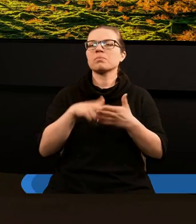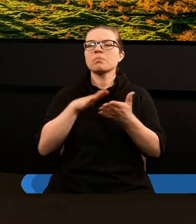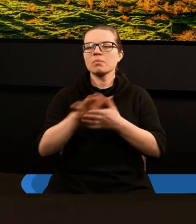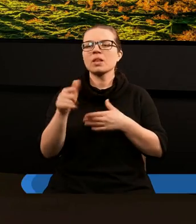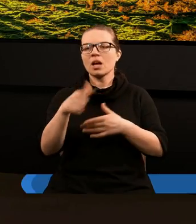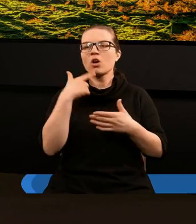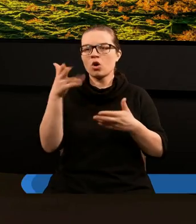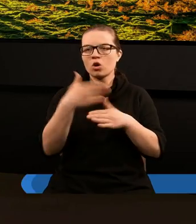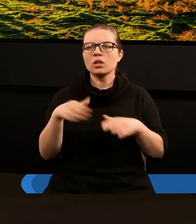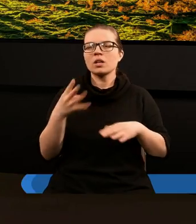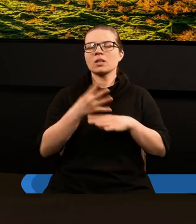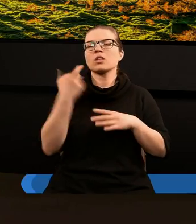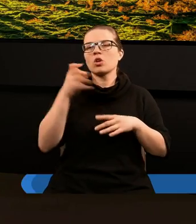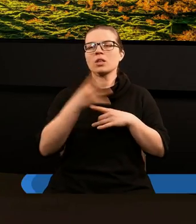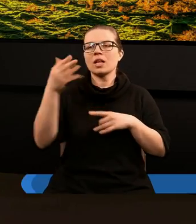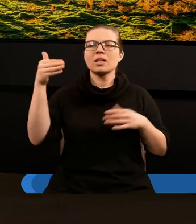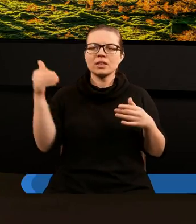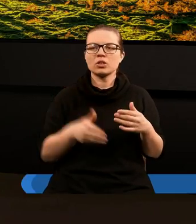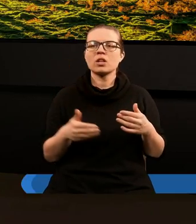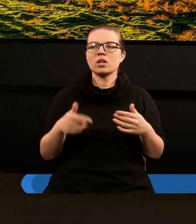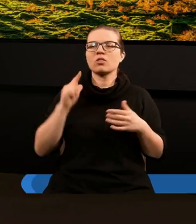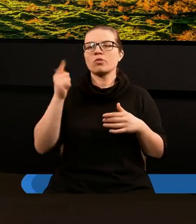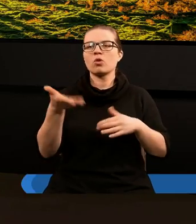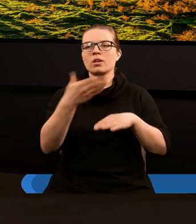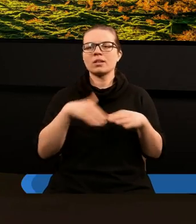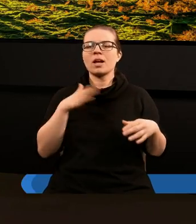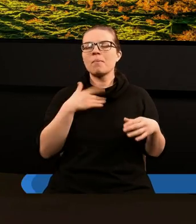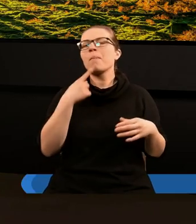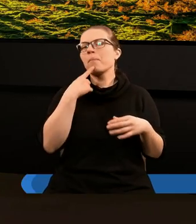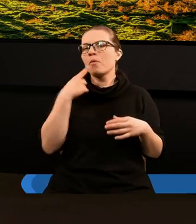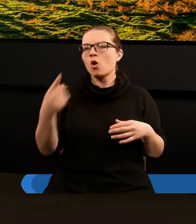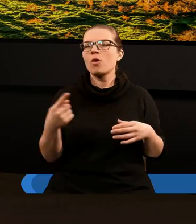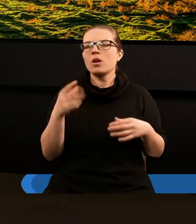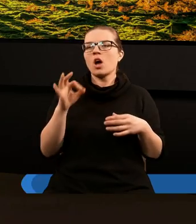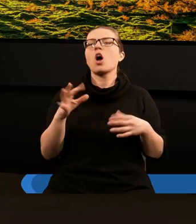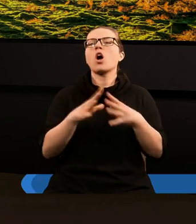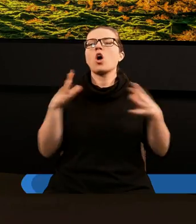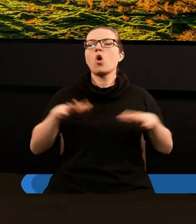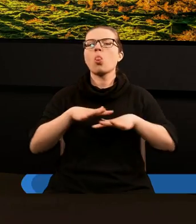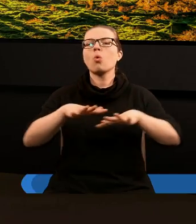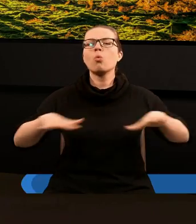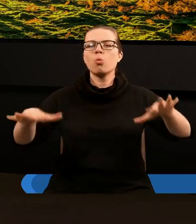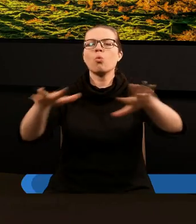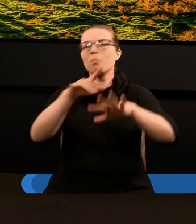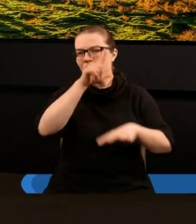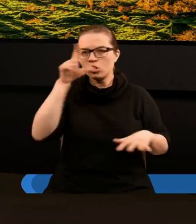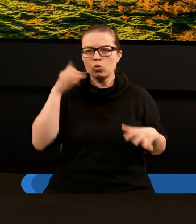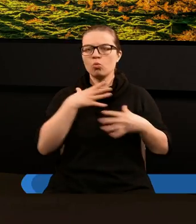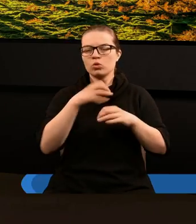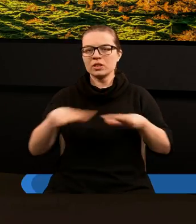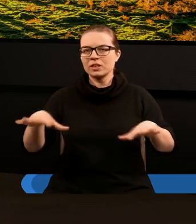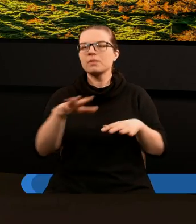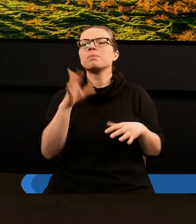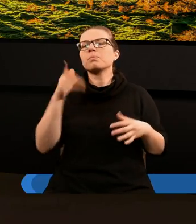początku tego rozdziału o 144 tysiącach, w drugiej części mamy powiedziane o wielkim tłumie. Czy możemy